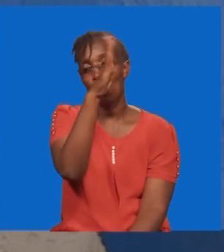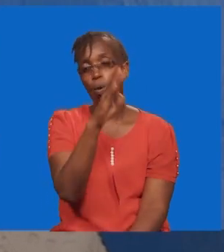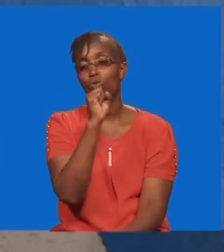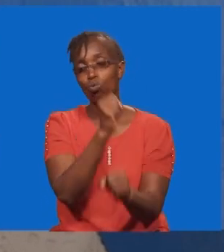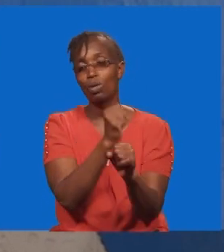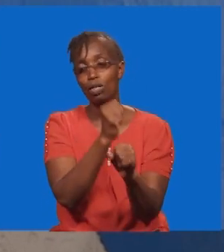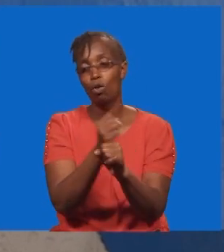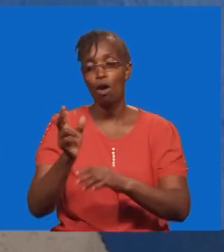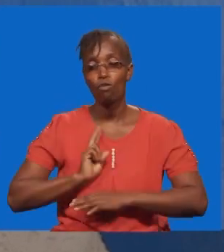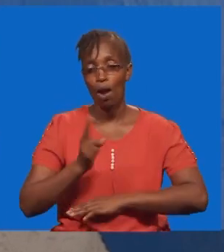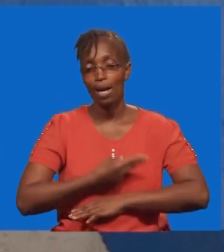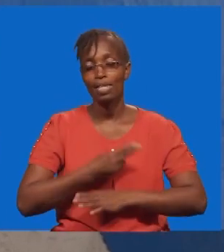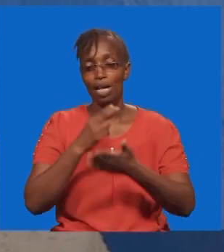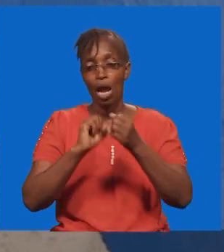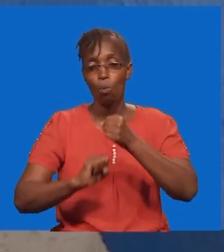atatufania.